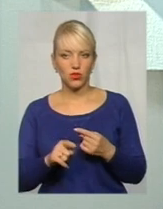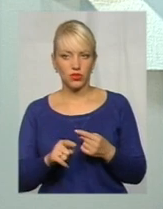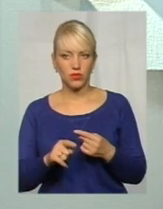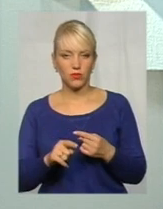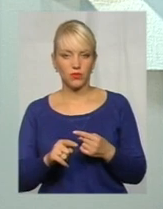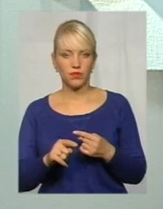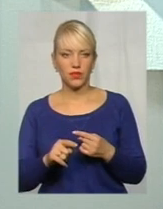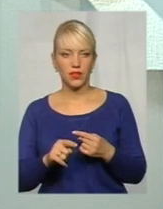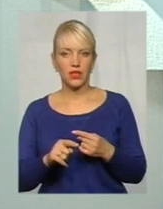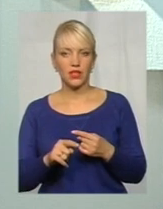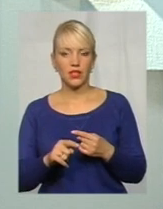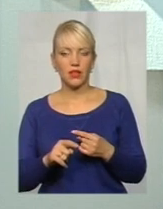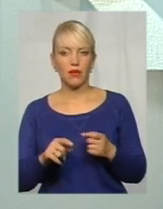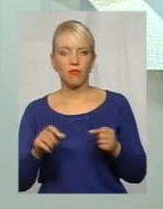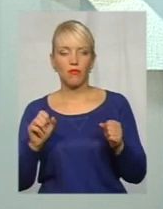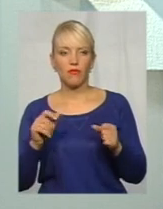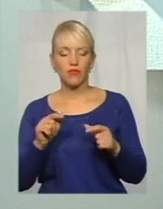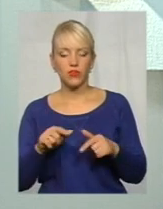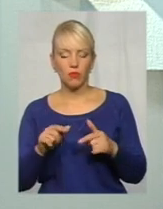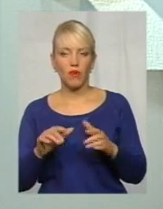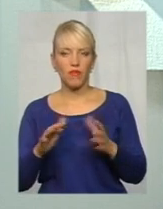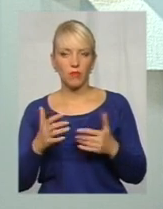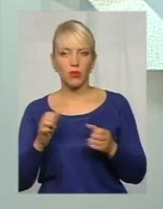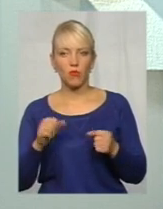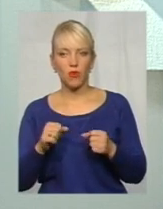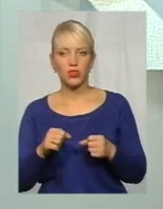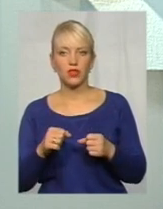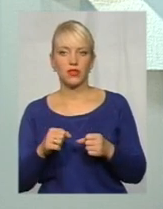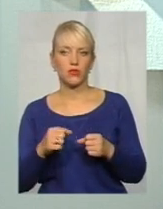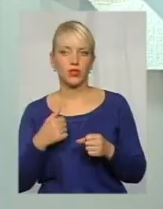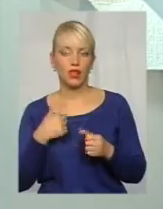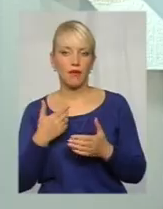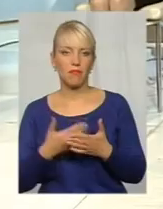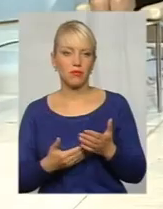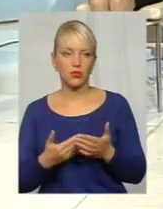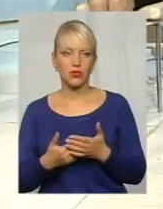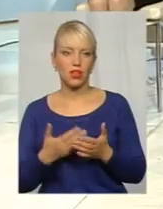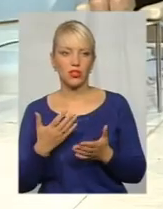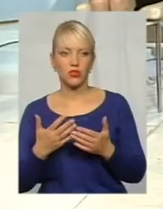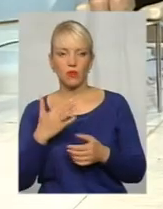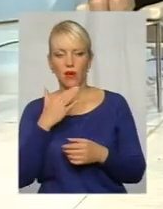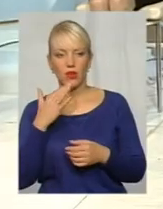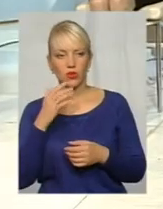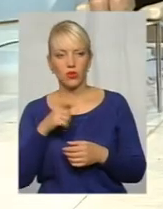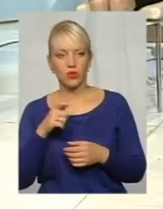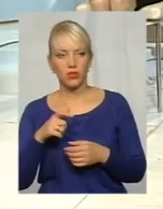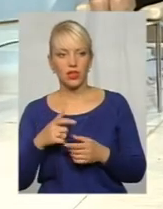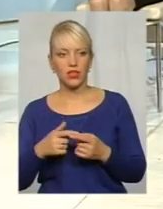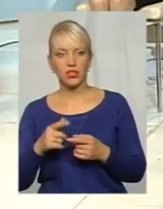В даному випадку, можливо, я припускаю, що є... Якщо багато людей, чи можуть вони